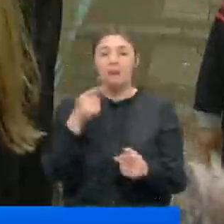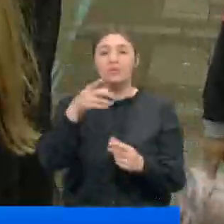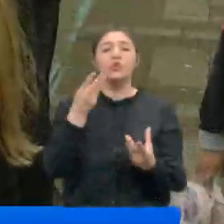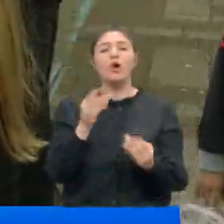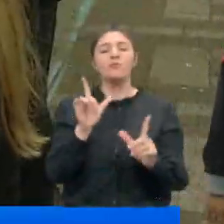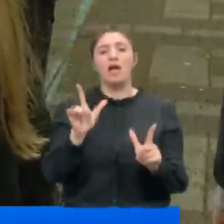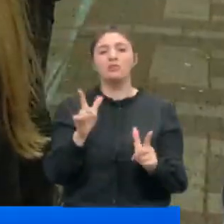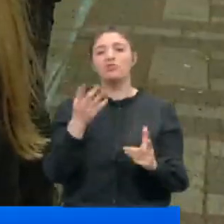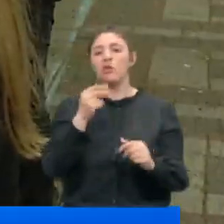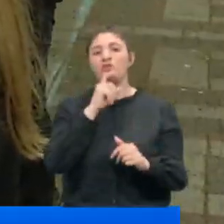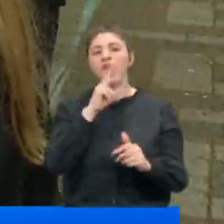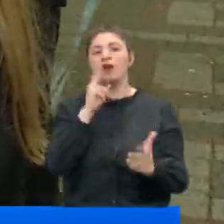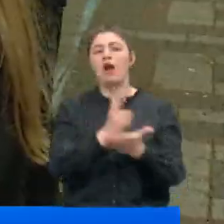olmamalıydı, çok yanlış bir karardı.